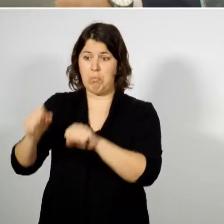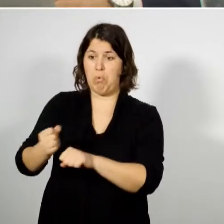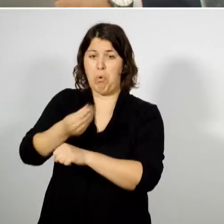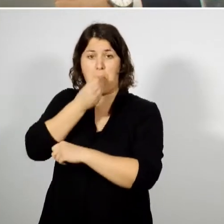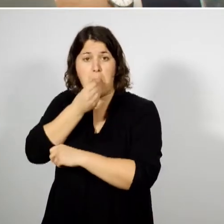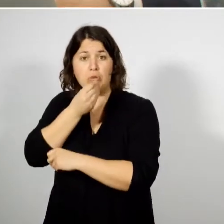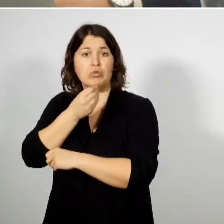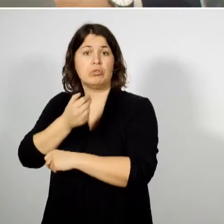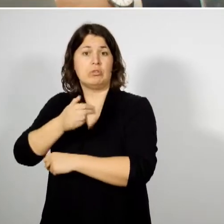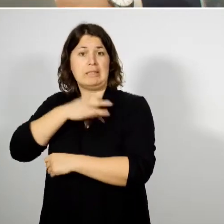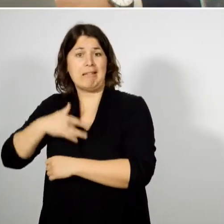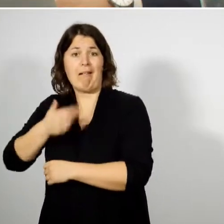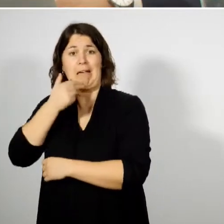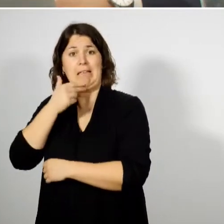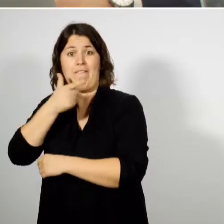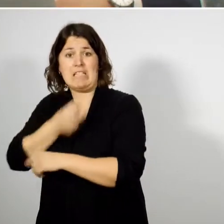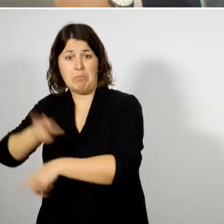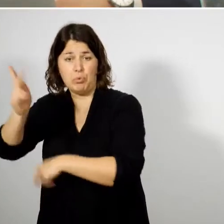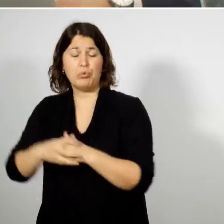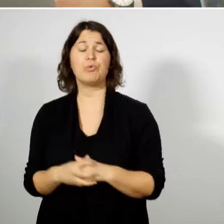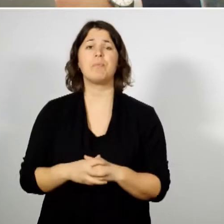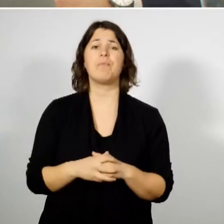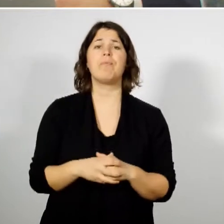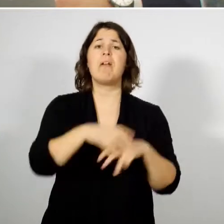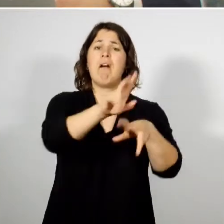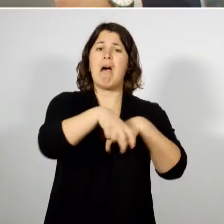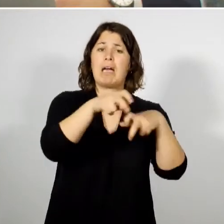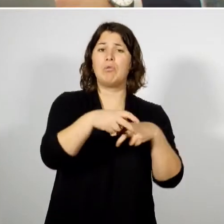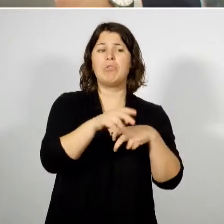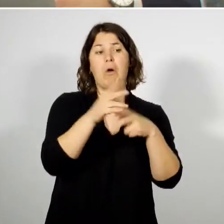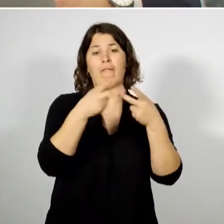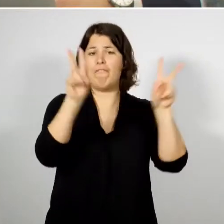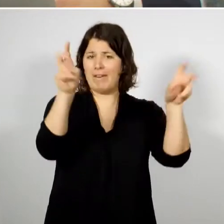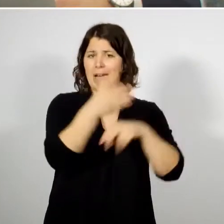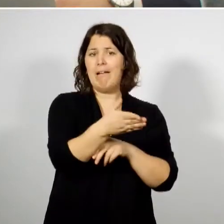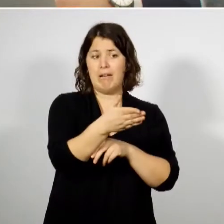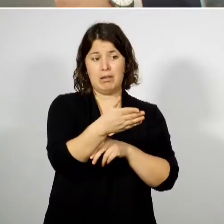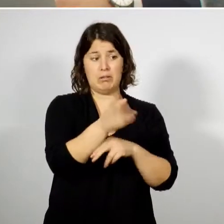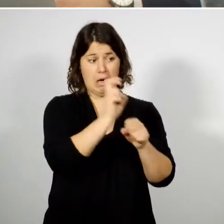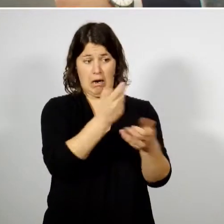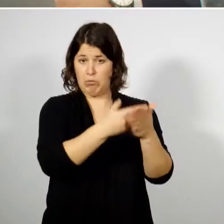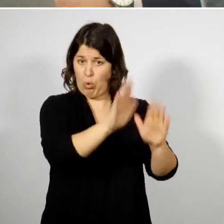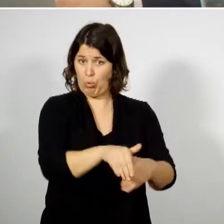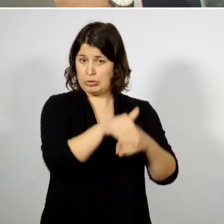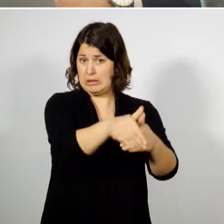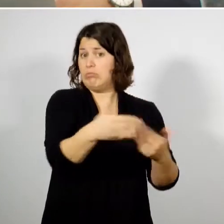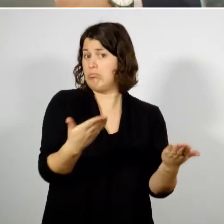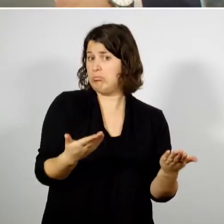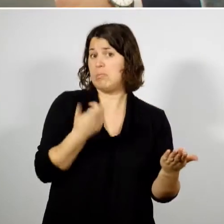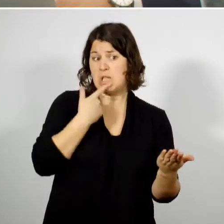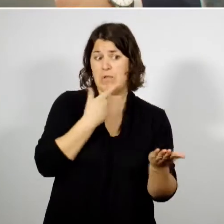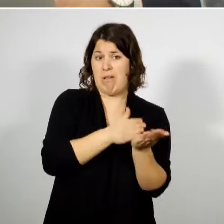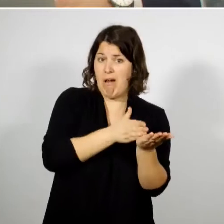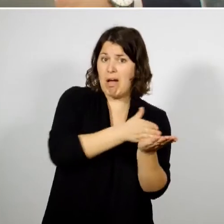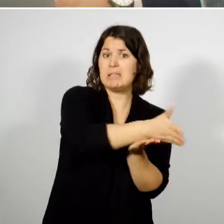de qualité. Le maintien et le développement de l'agriculture dite urbaine constitue donc de fait un des axes